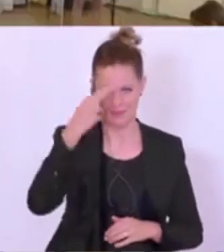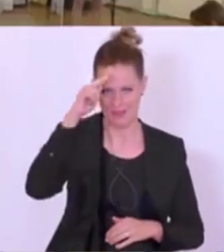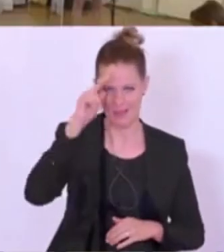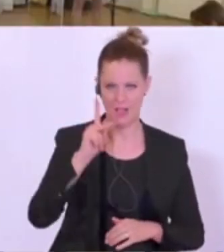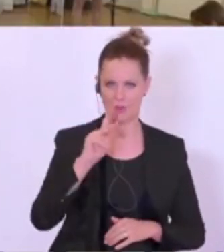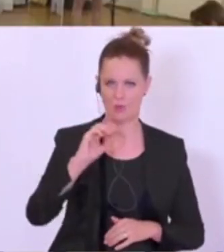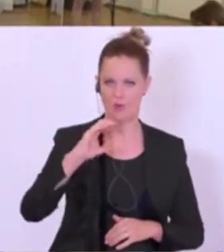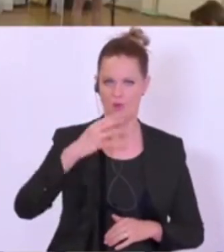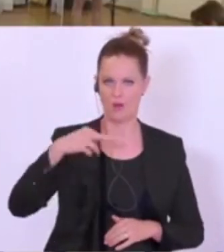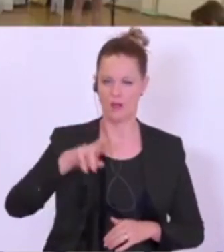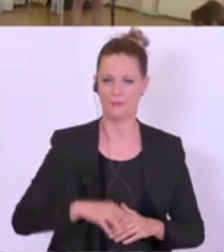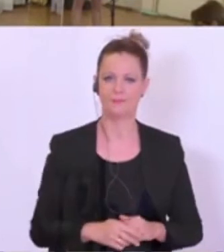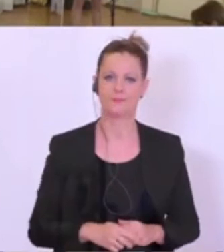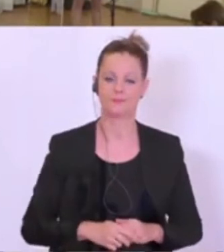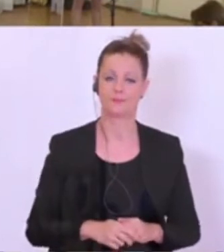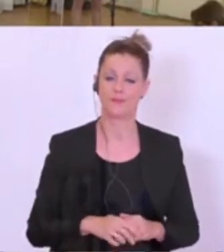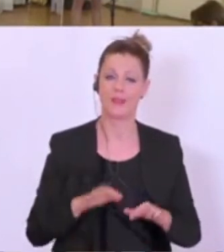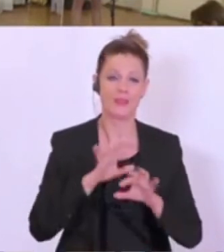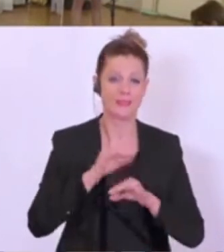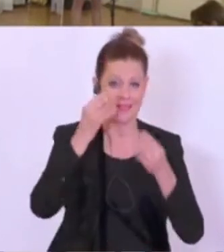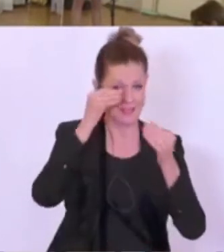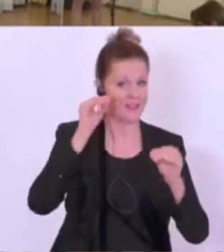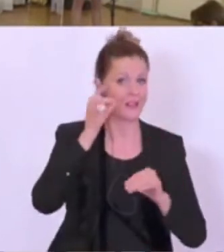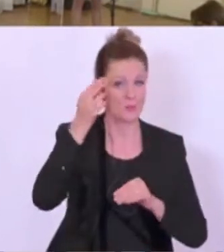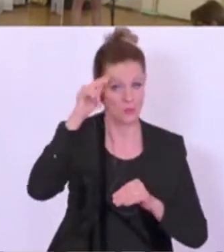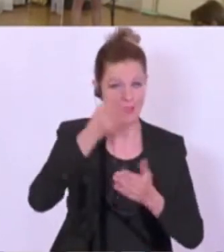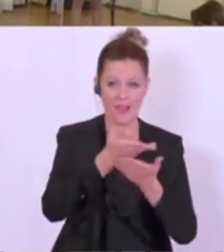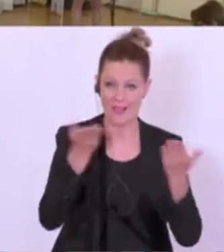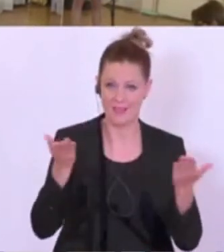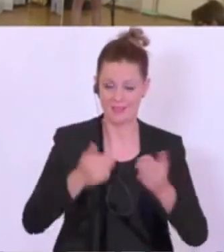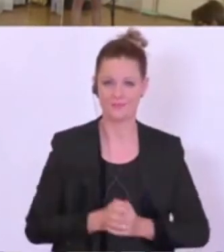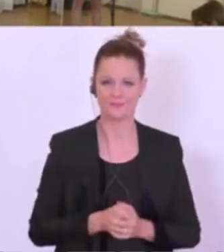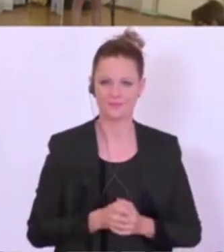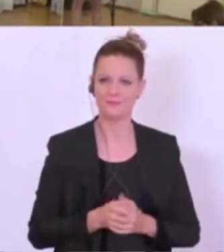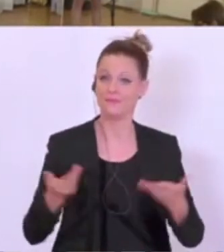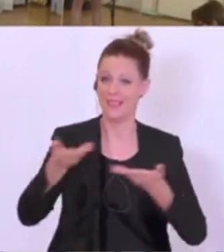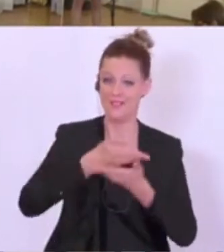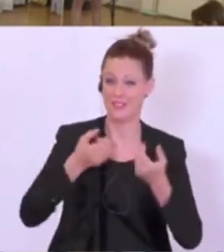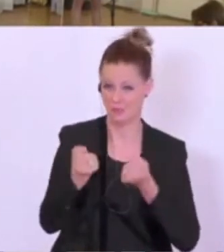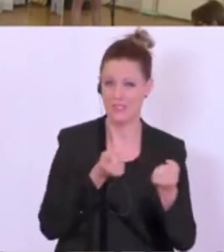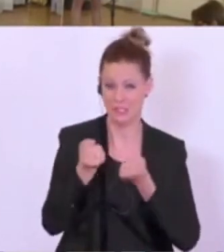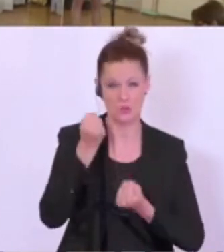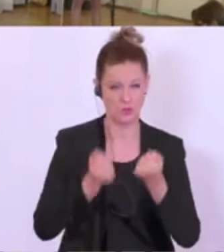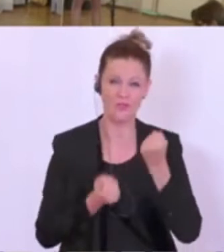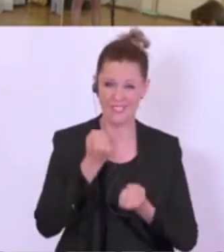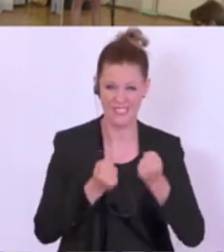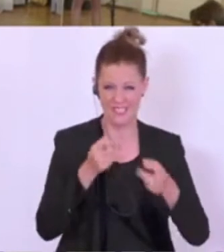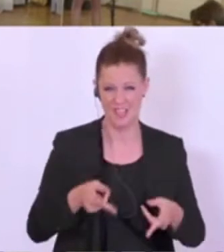Vielen Dank, Frau Bundesminister. Sehr geehrte Damen und Herren, guten Morgen. Wir sind in einer wirtschaftspolitisch schwierigen Phase im Moment.